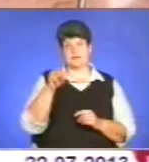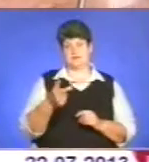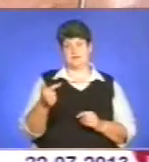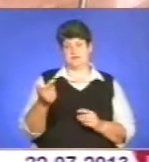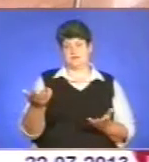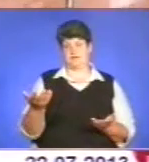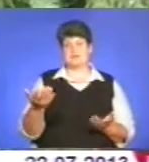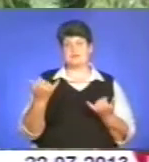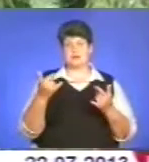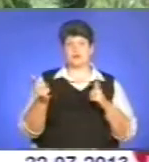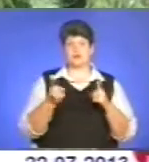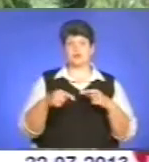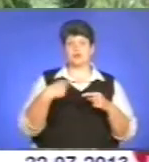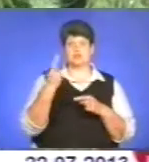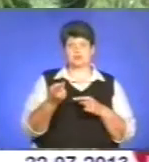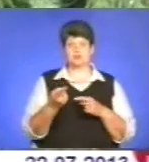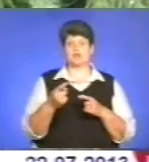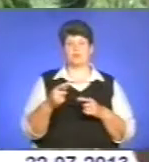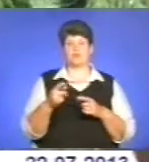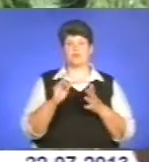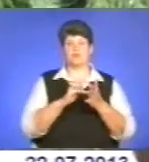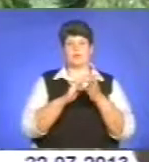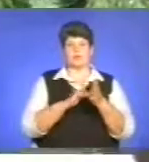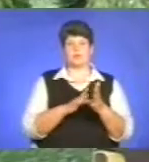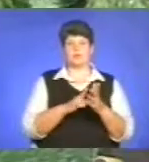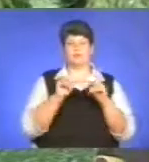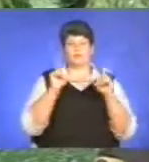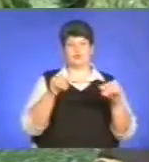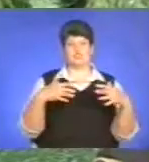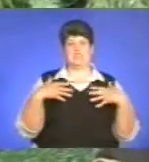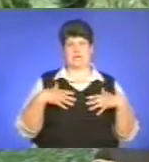готується до наступної подорожі. Восени на велосипеді вирушать у Крим.